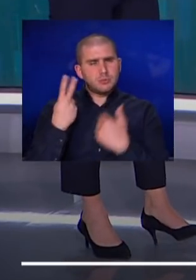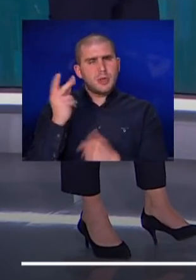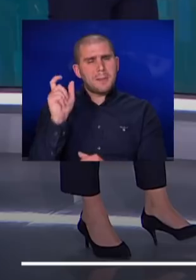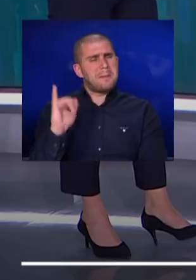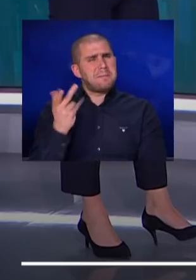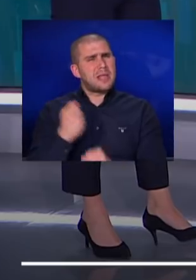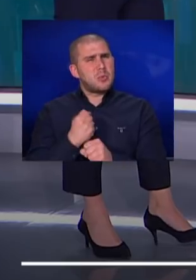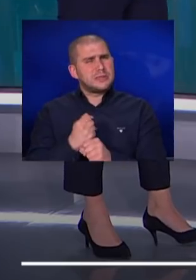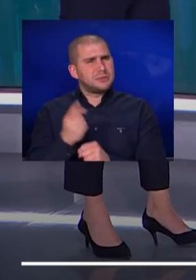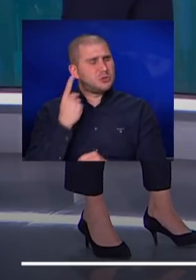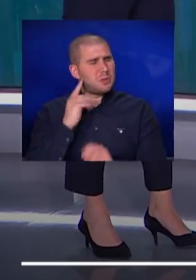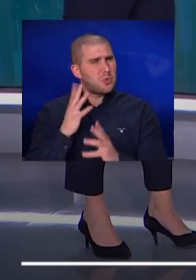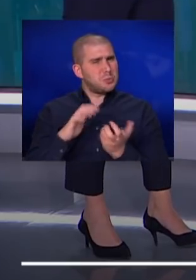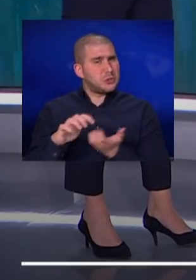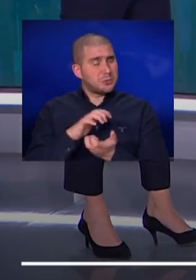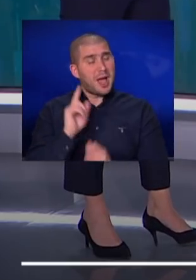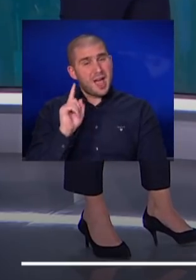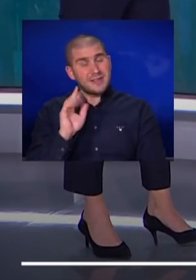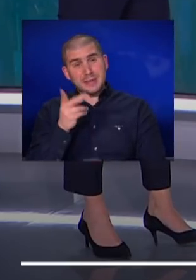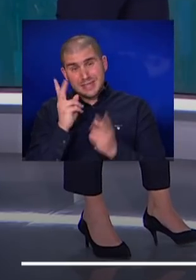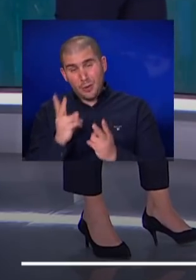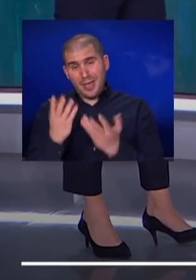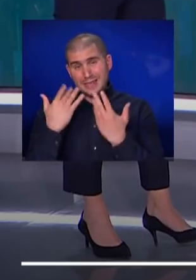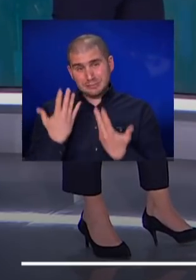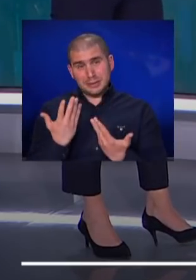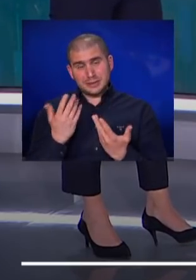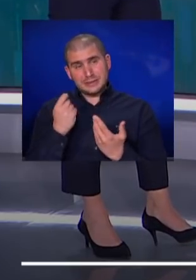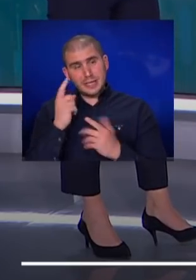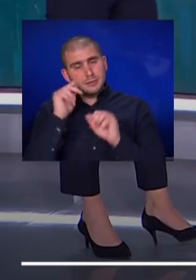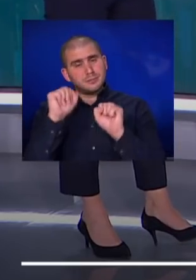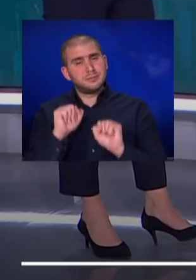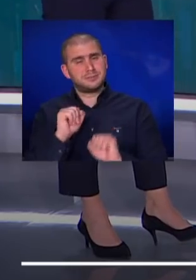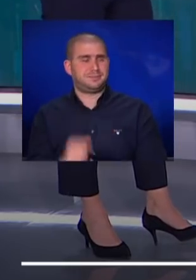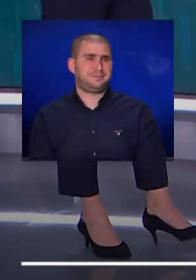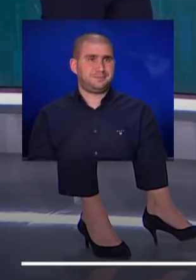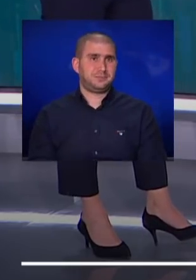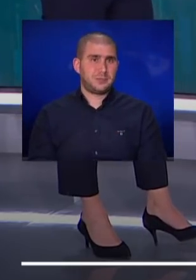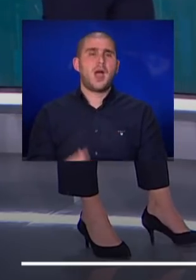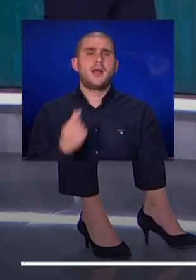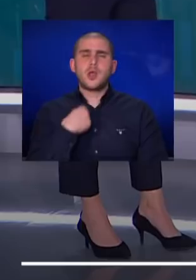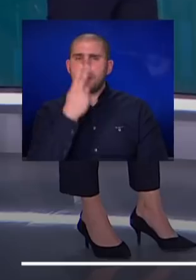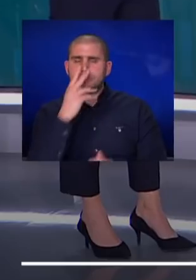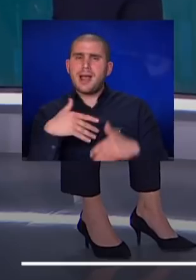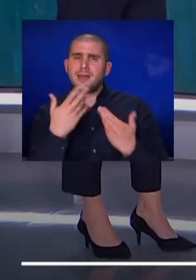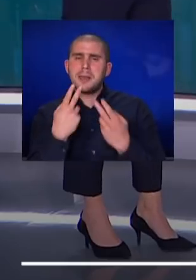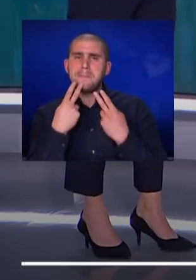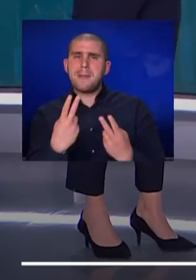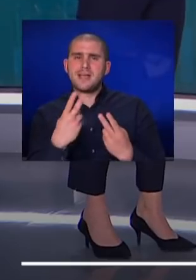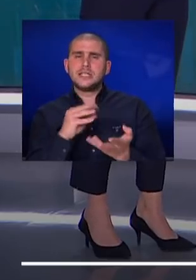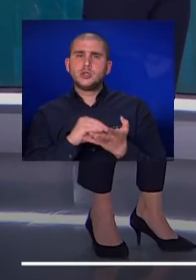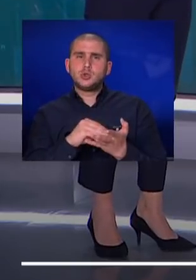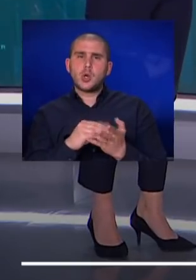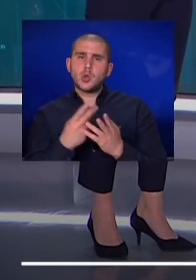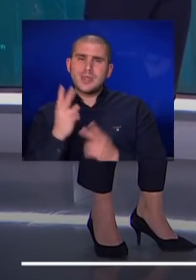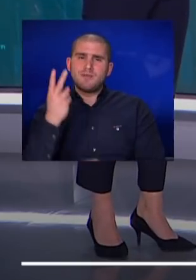מה אתם עושים? זה בטח ישמעה נורא מסובך, אבל אם אתה יכול לתת לנו הצצה? אנחנו מנסים לתת מענה לצורך הולך